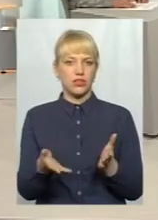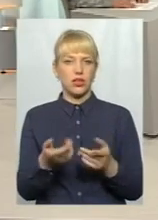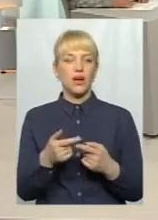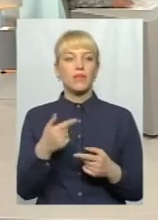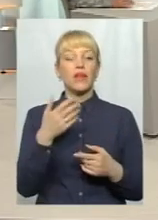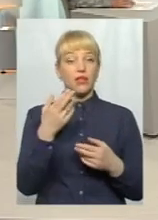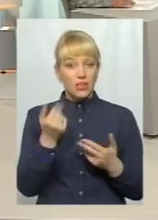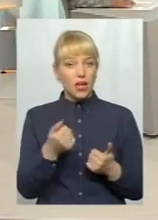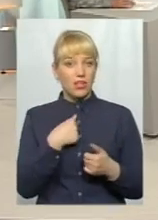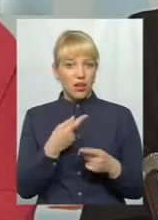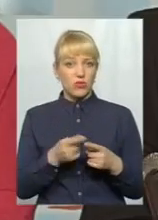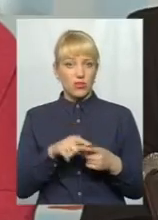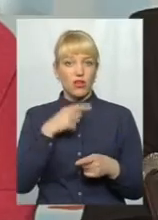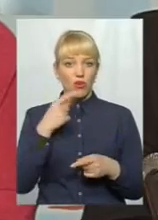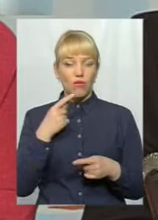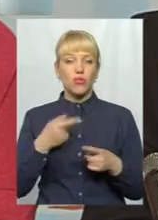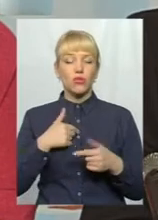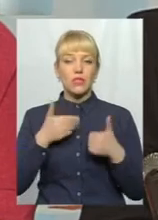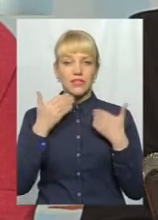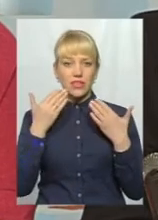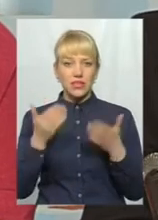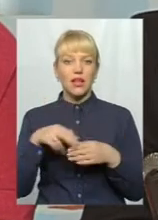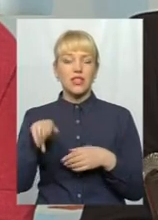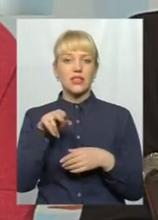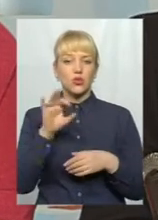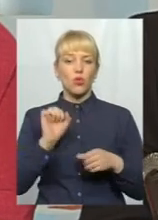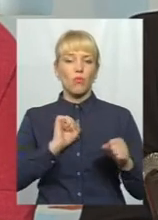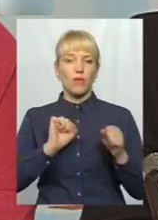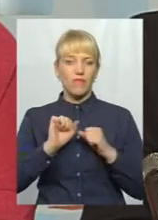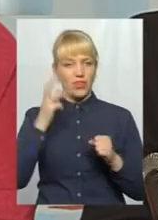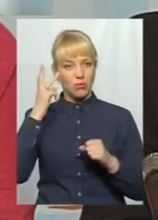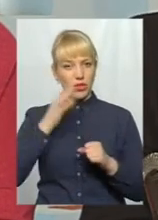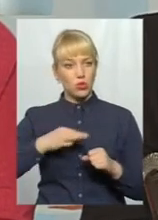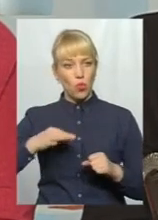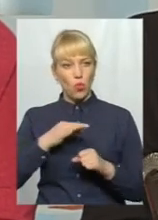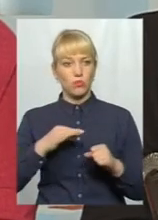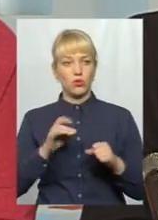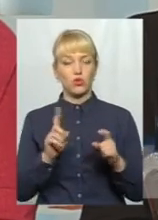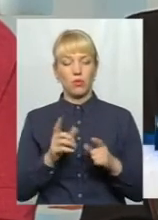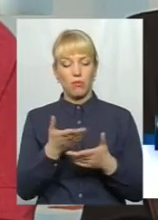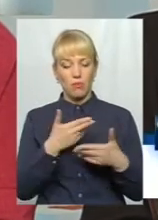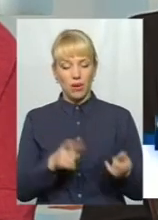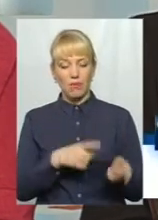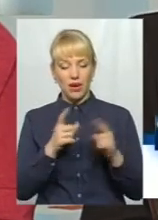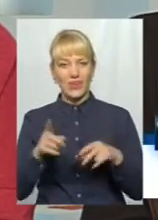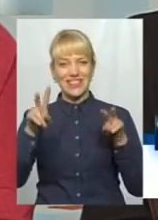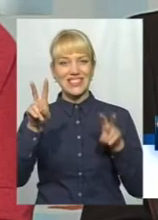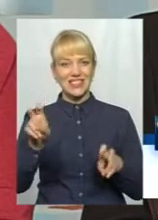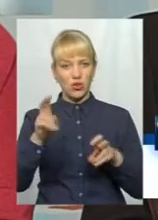зверталися до управління водного господарства Хмельницької області для того, щоб ми перевели статус